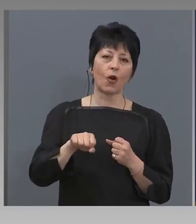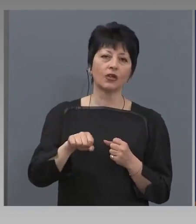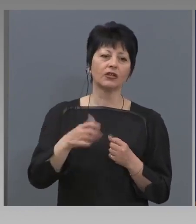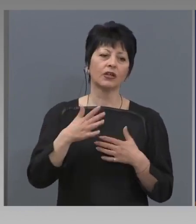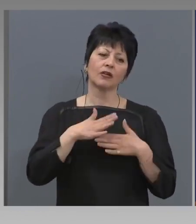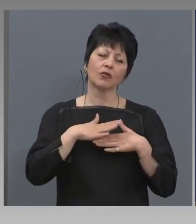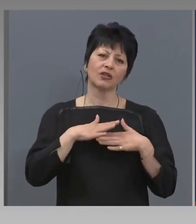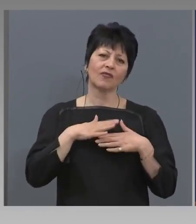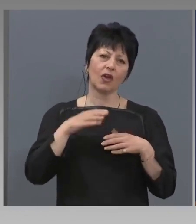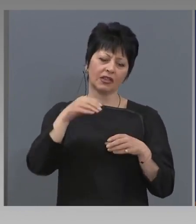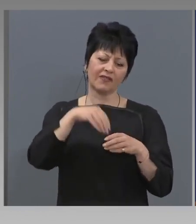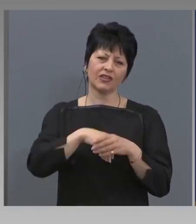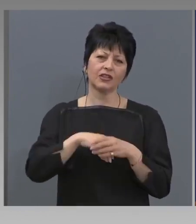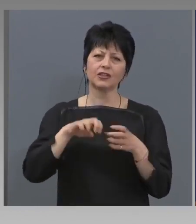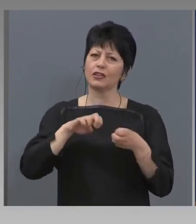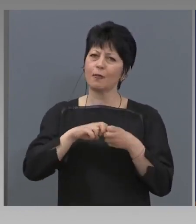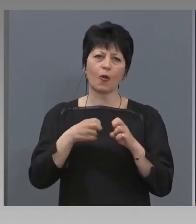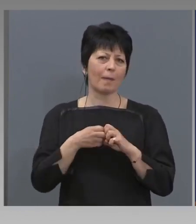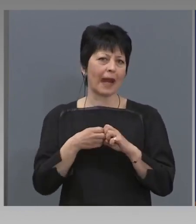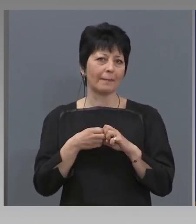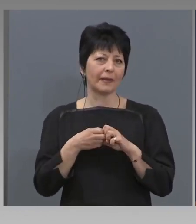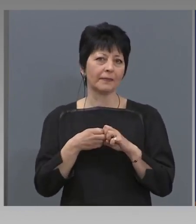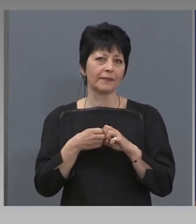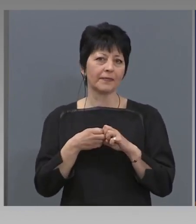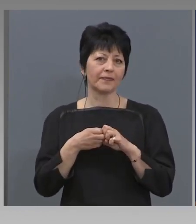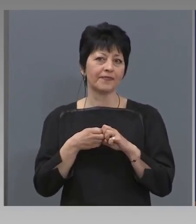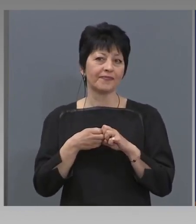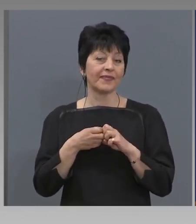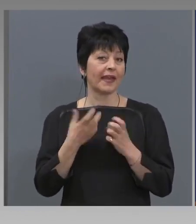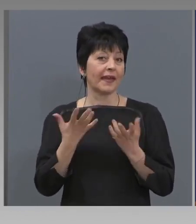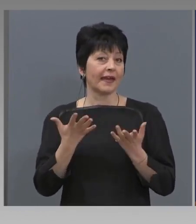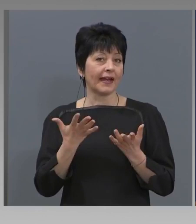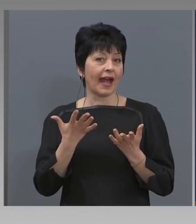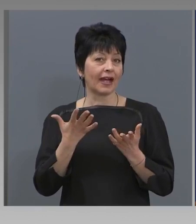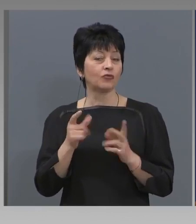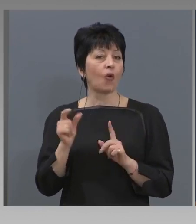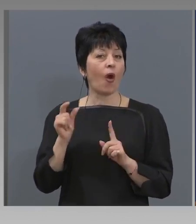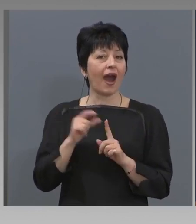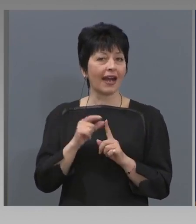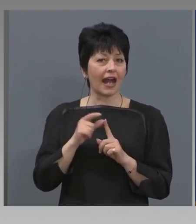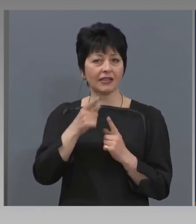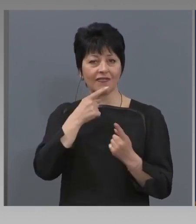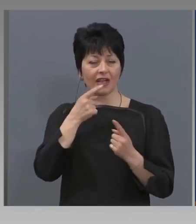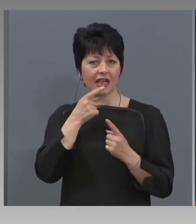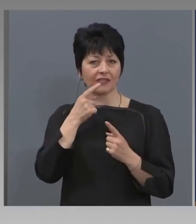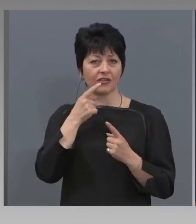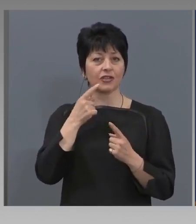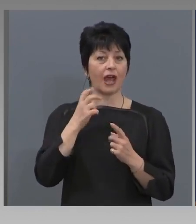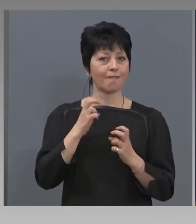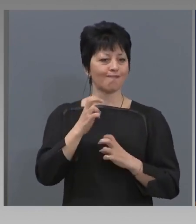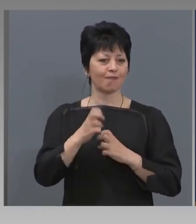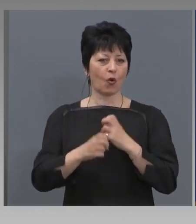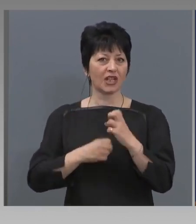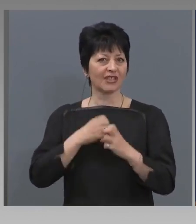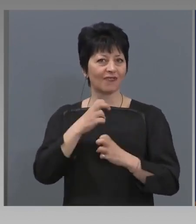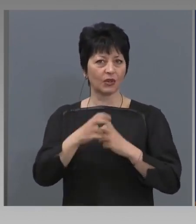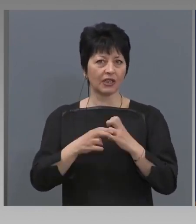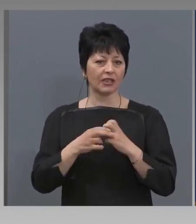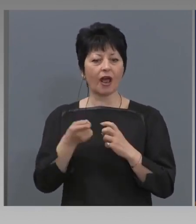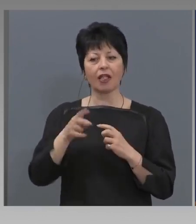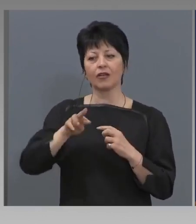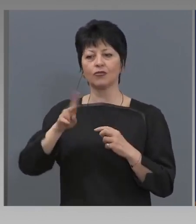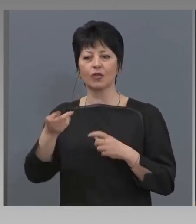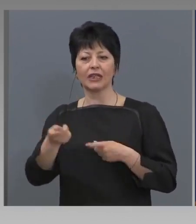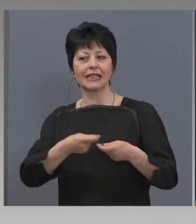своите вътрешни проблеми, защото има, както президентът Радев казва, едни са производители, други са купувачи. И тук